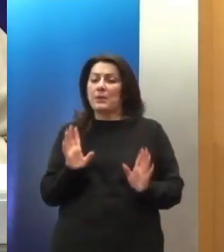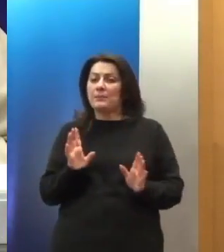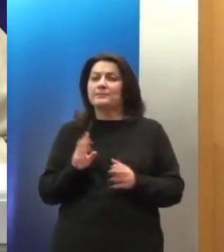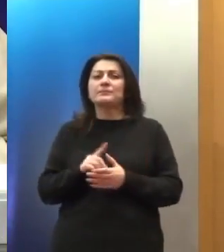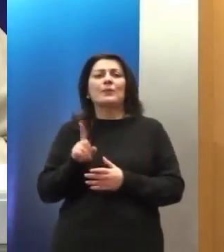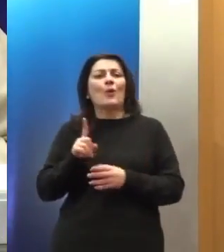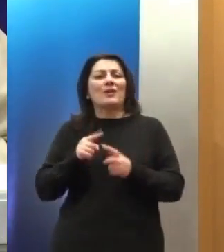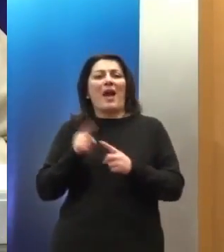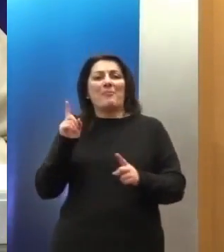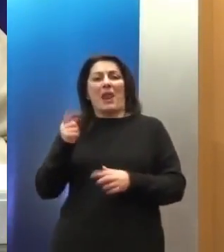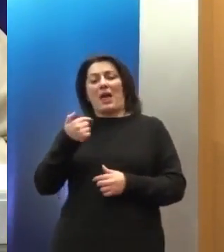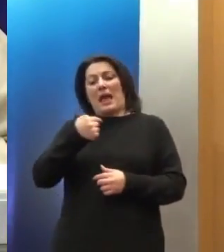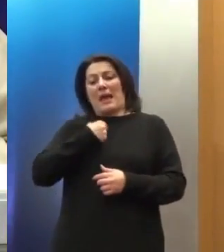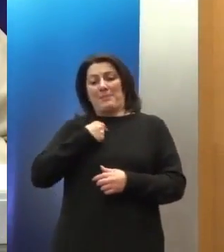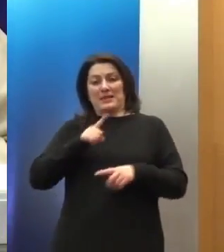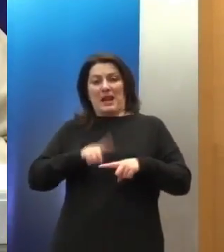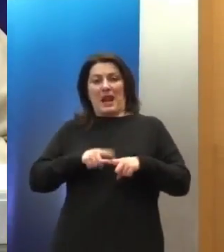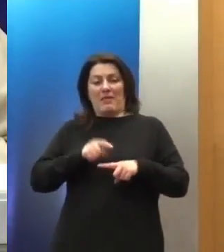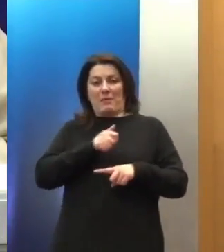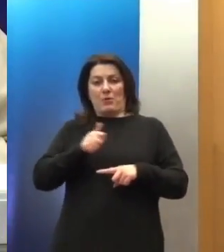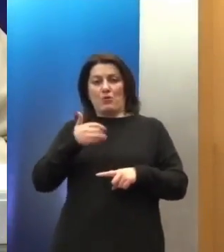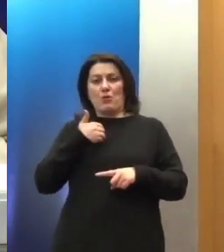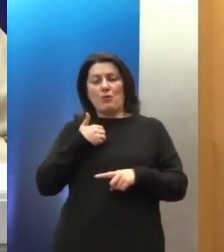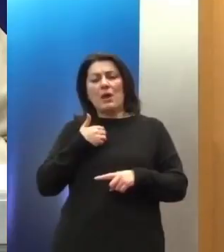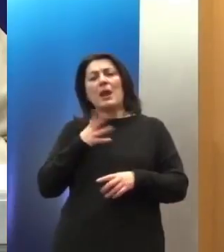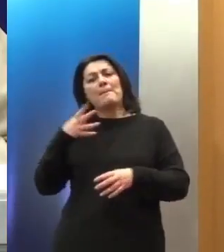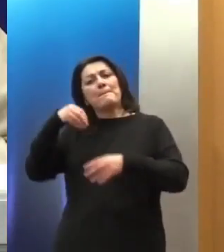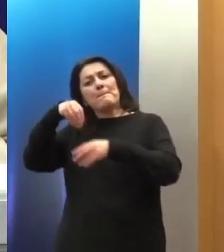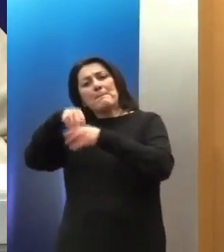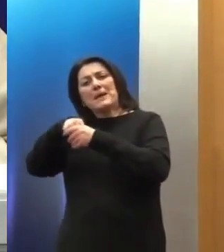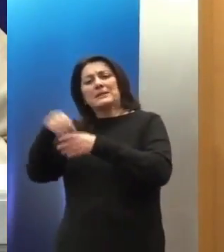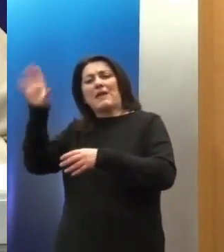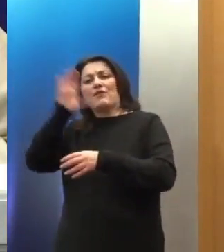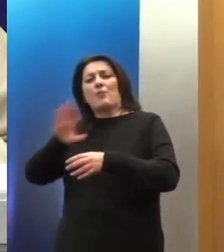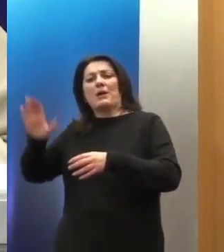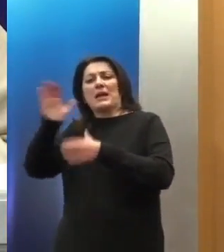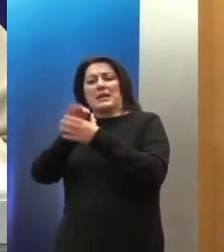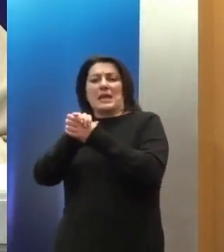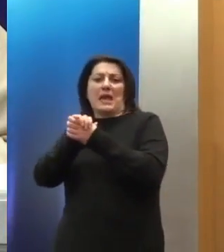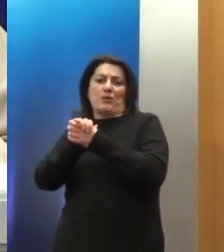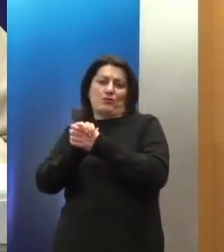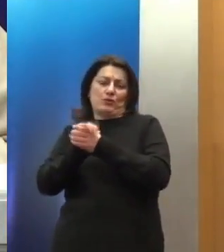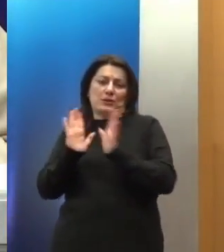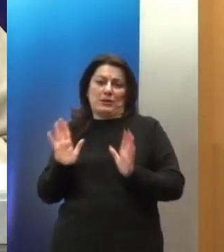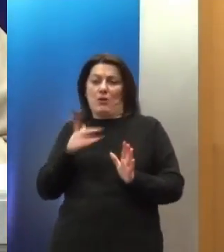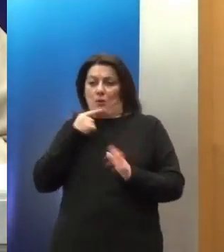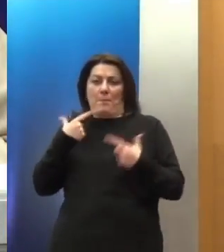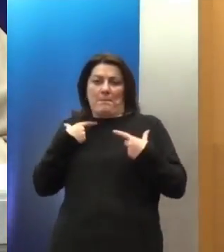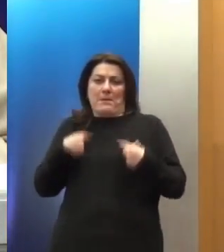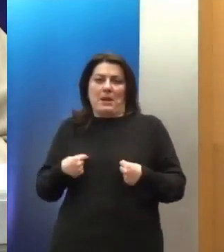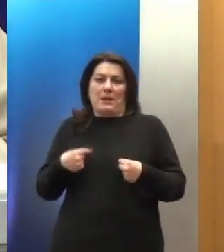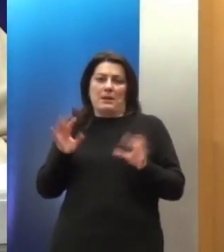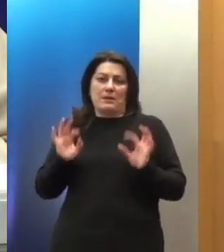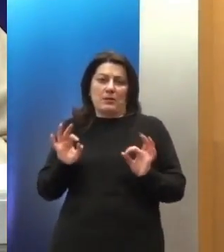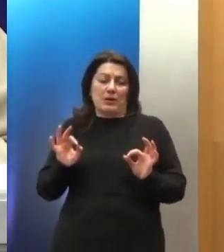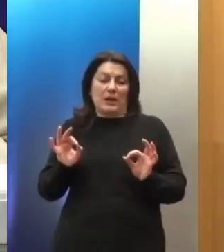απλώς εμείς σαν χώρα, αλλά μέσα στο ευρωπαϊκό πλαίσιο στο οποίο λειτουργούμε, να μπορέσουμε